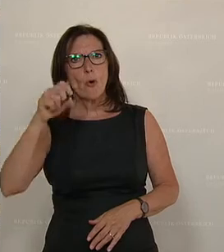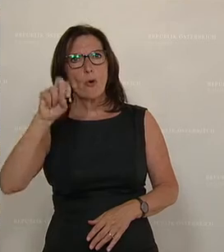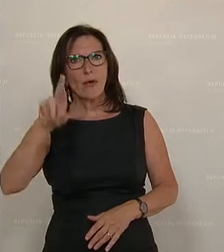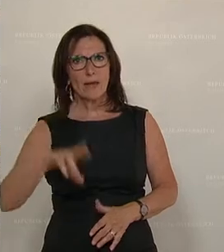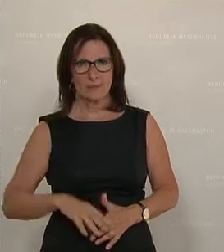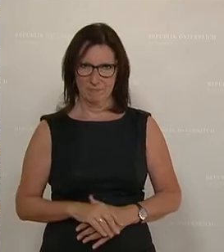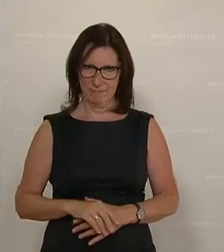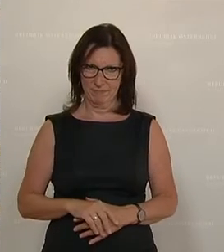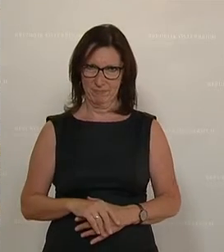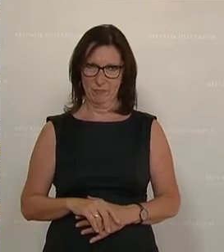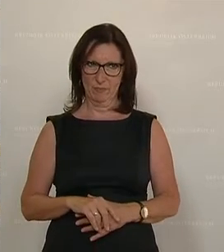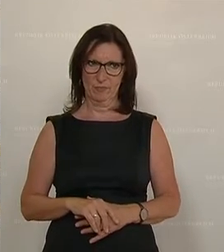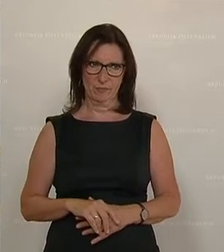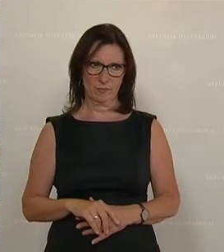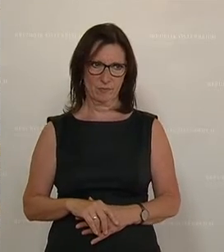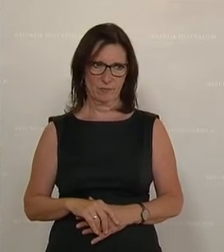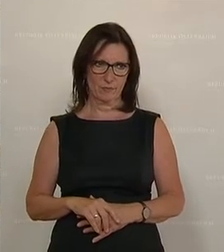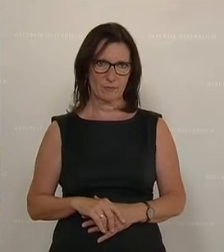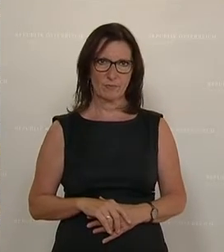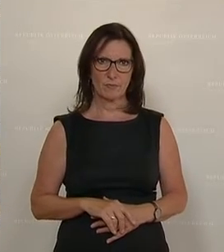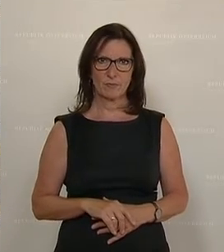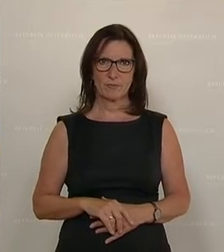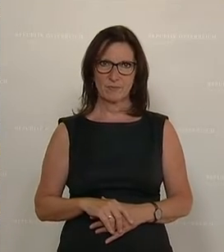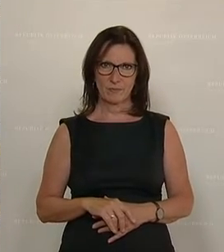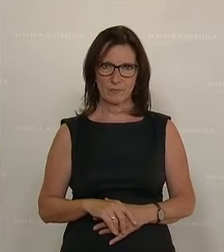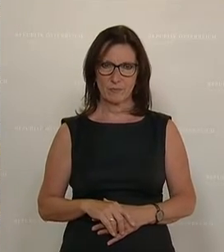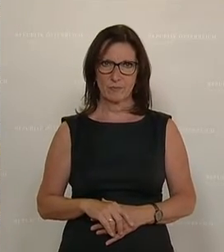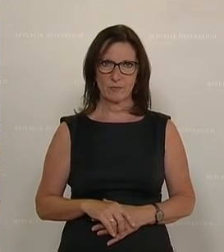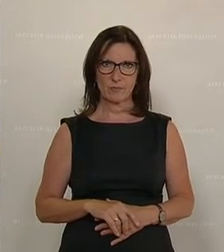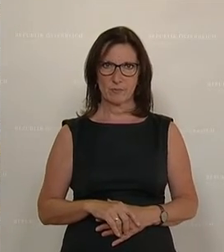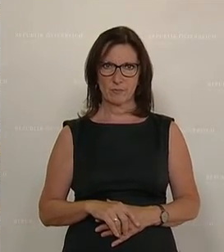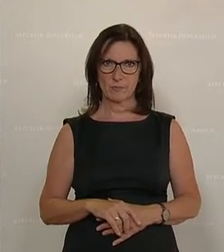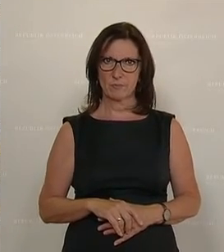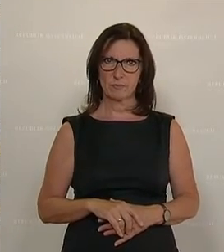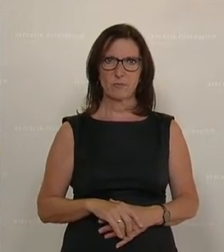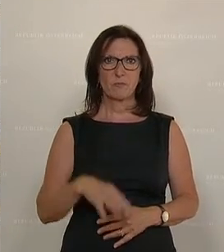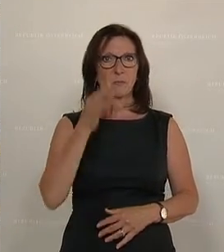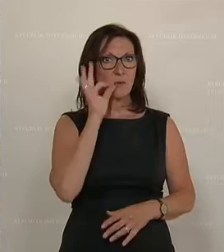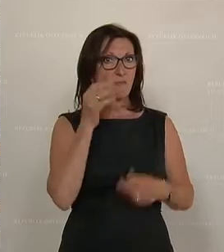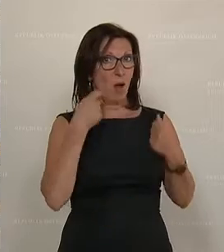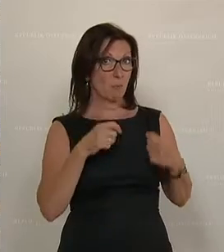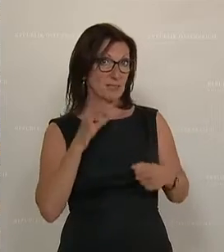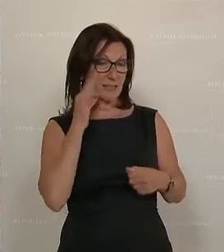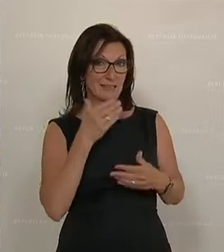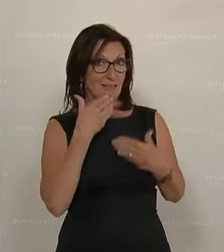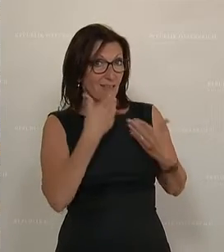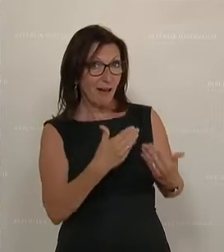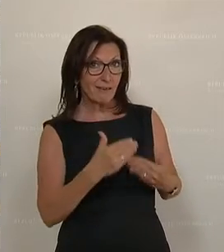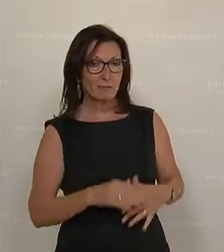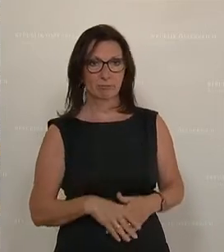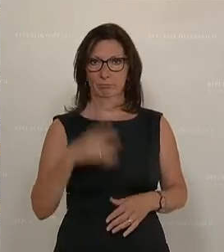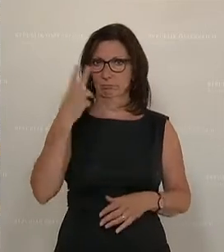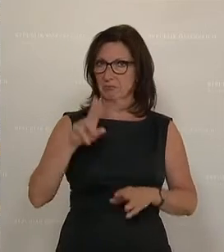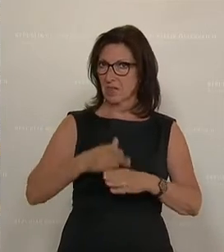Und der Verkehrssprecher der SPÖ setzt fort, Alois Stöger. Danke, Frau Präsidentin, Herr